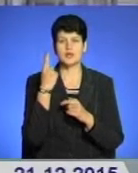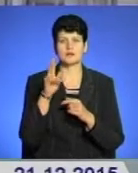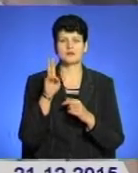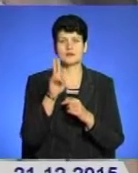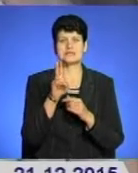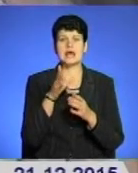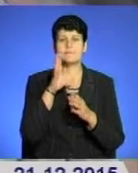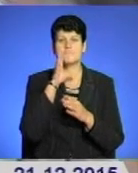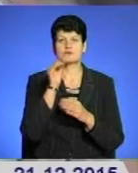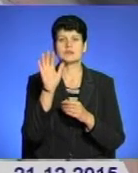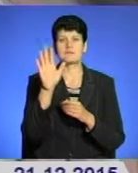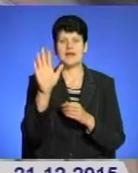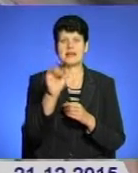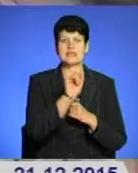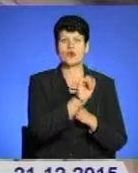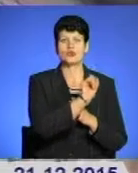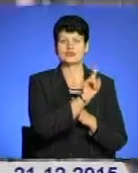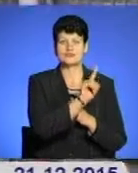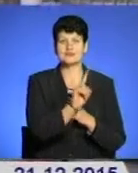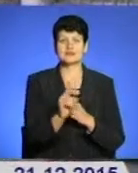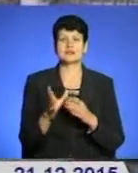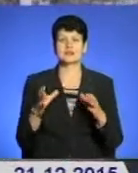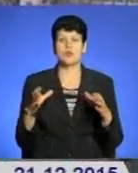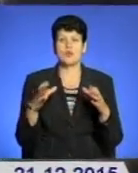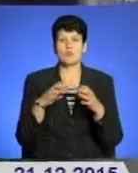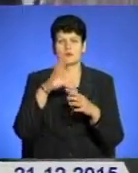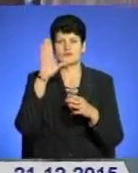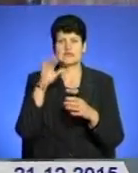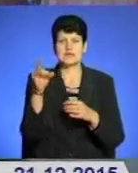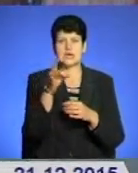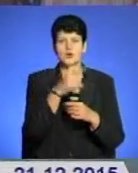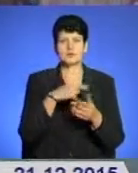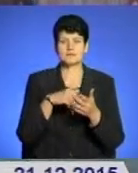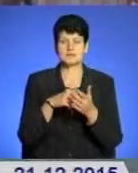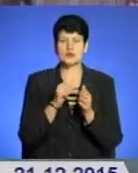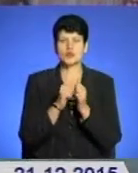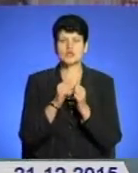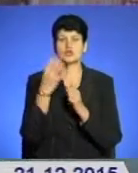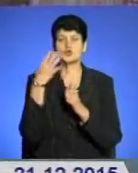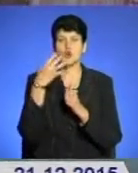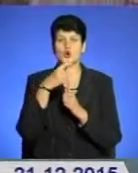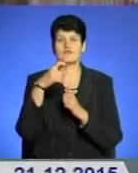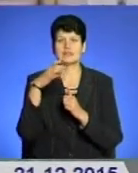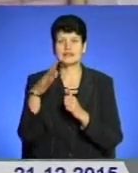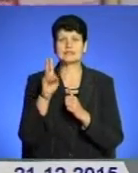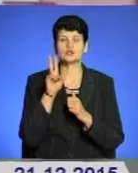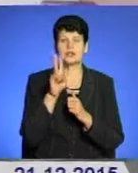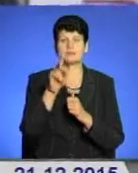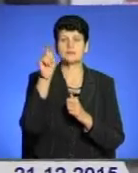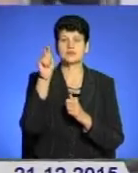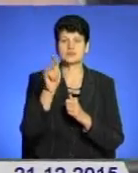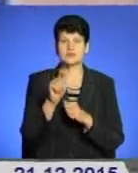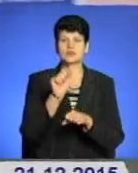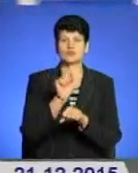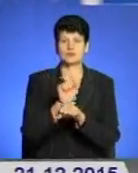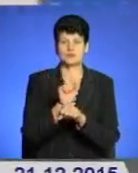за маршрутами 5 та 11, які охоплюють всі мікрорайони міста. Кожних 40 хвилин тролейбус прибуватиме на